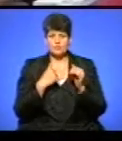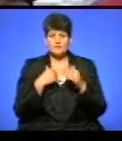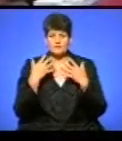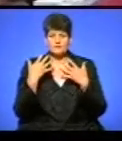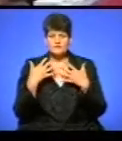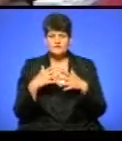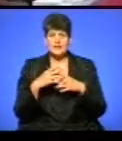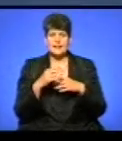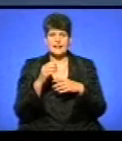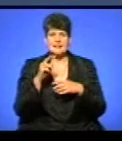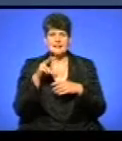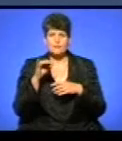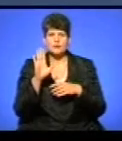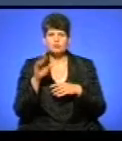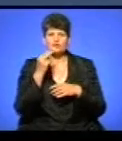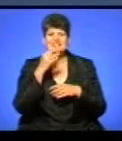в мене лимони будуть їсти всі.